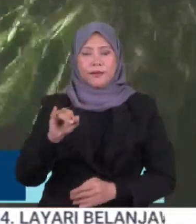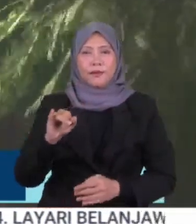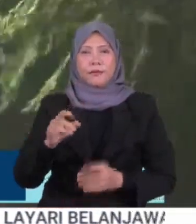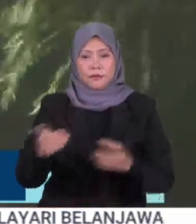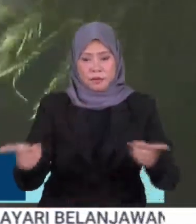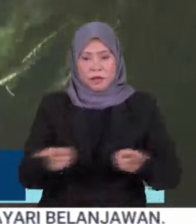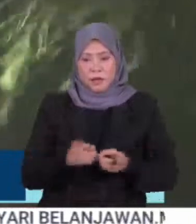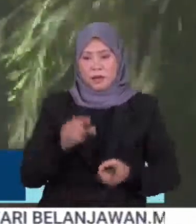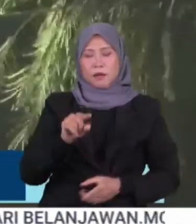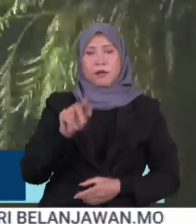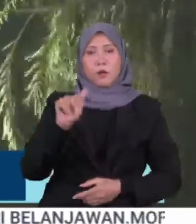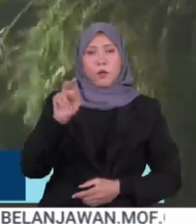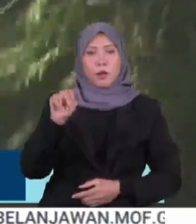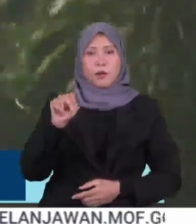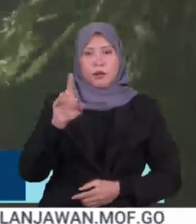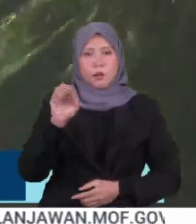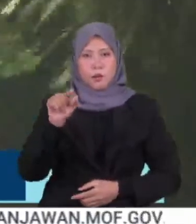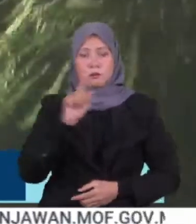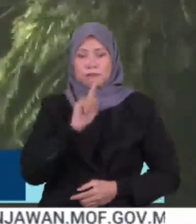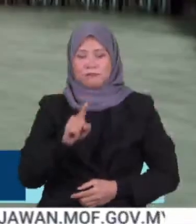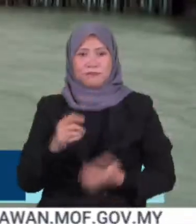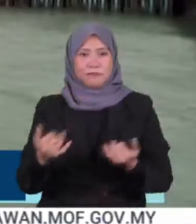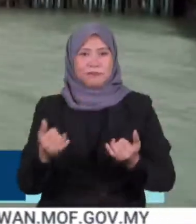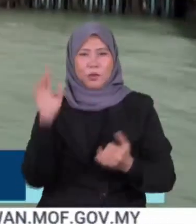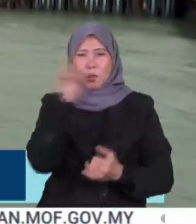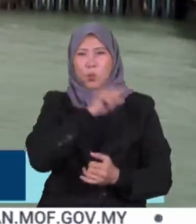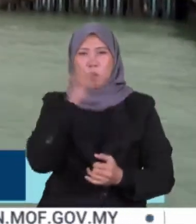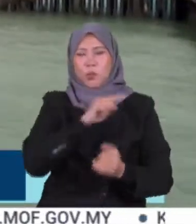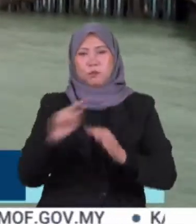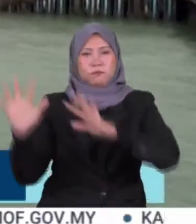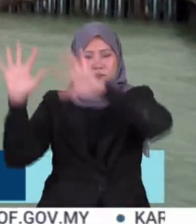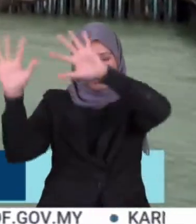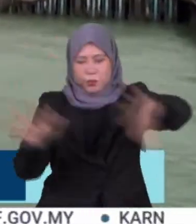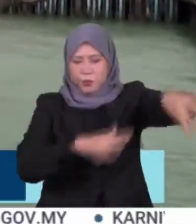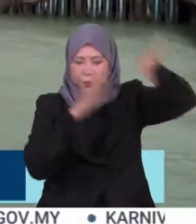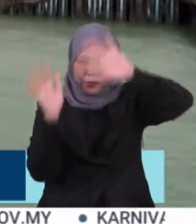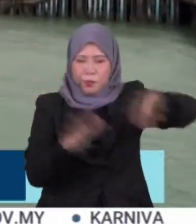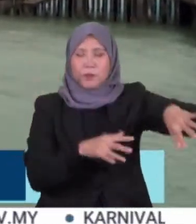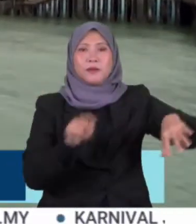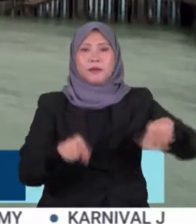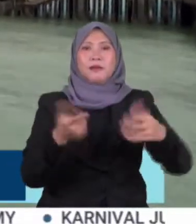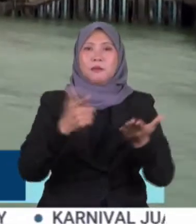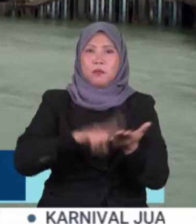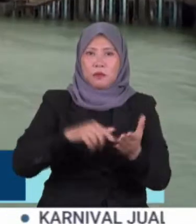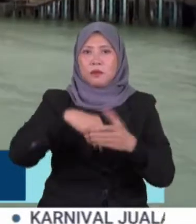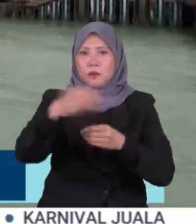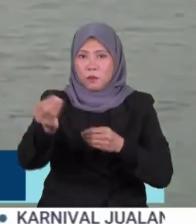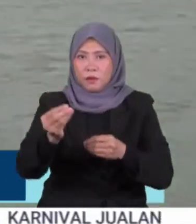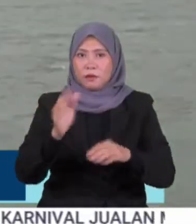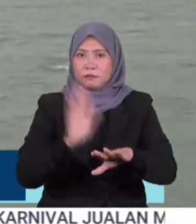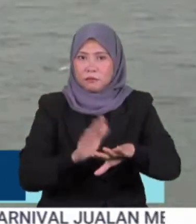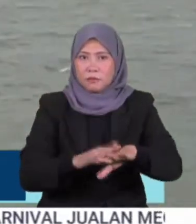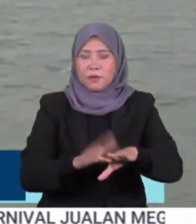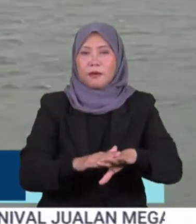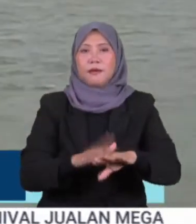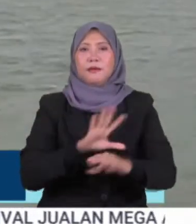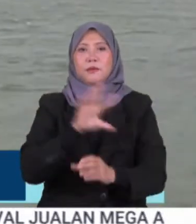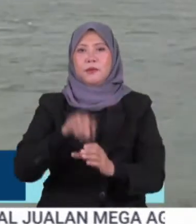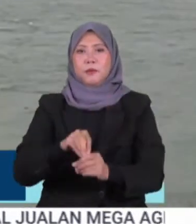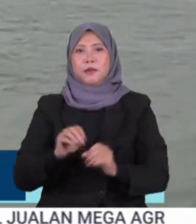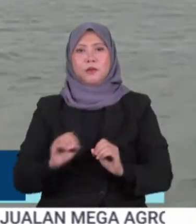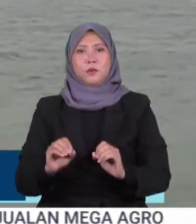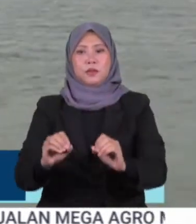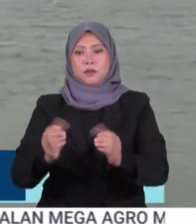Amaran kecemasan, peringkat tertinggi susulan taufan shaula telah dikeluarkan tengah hari semalam arahan sama turut membabitkan